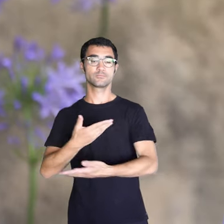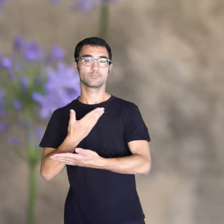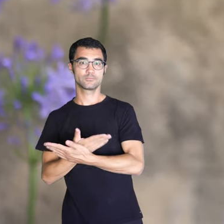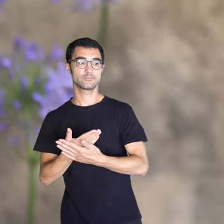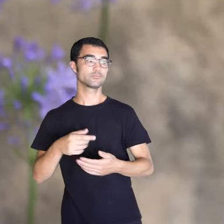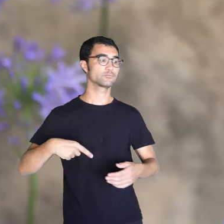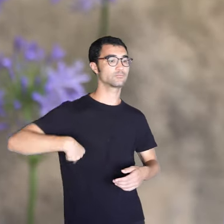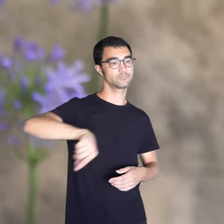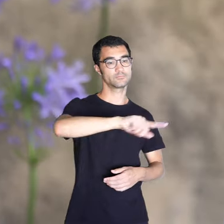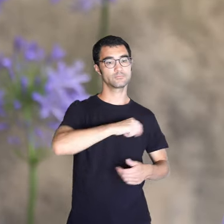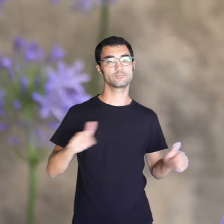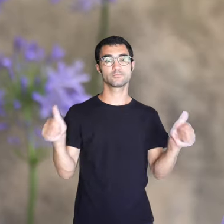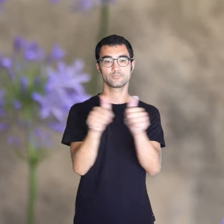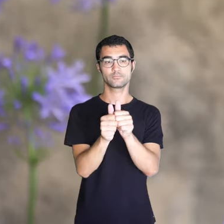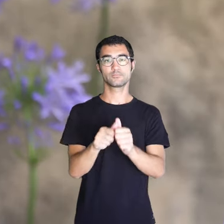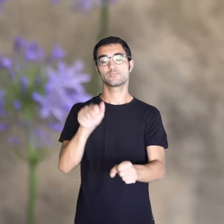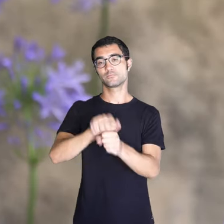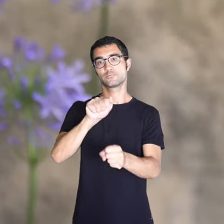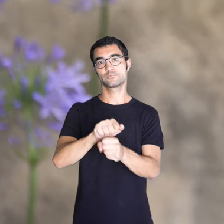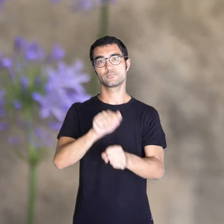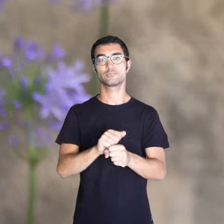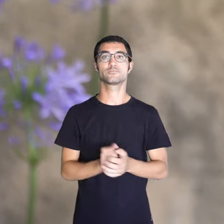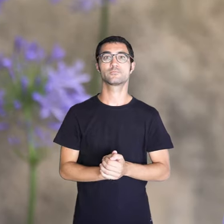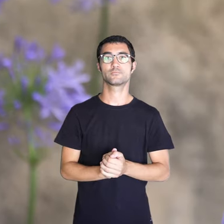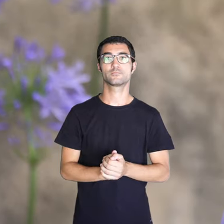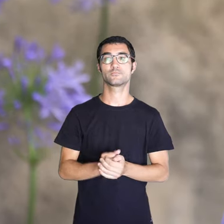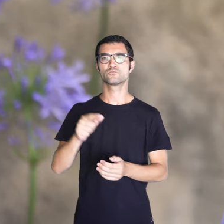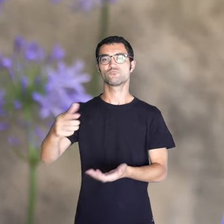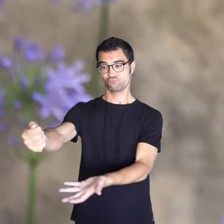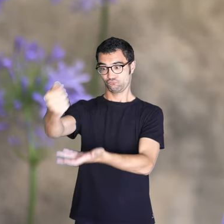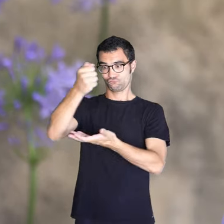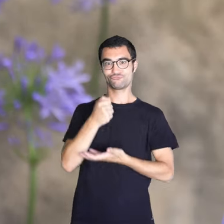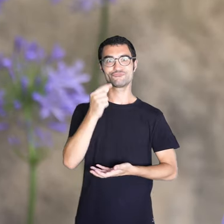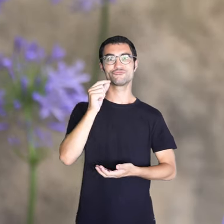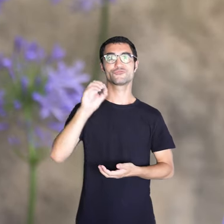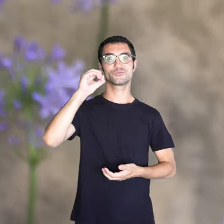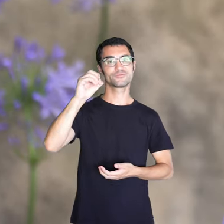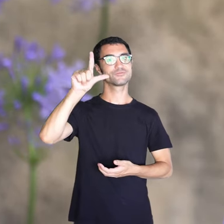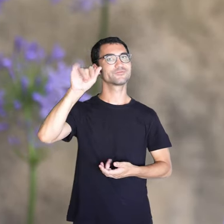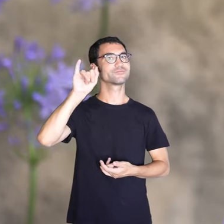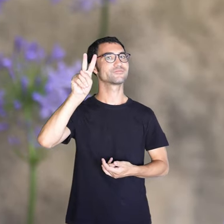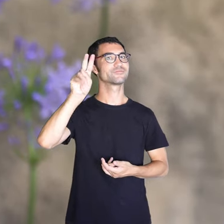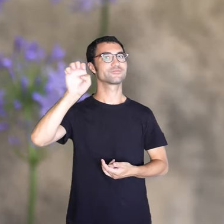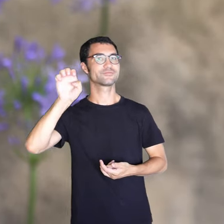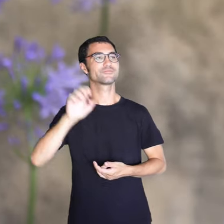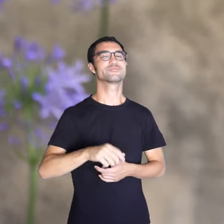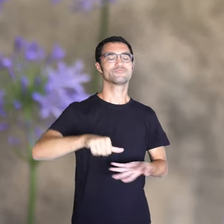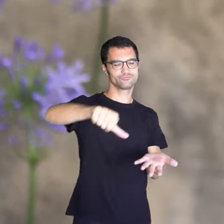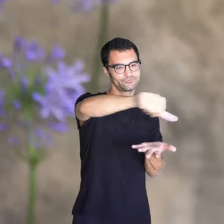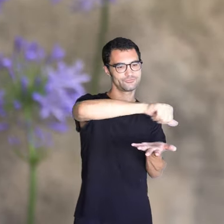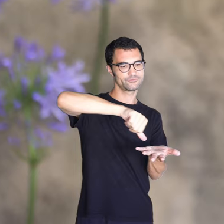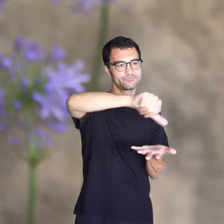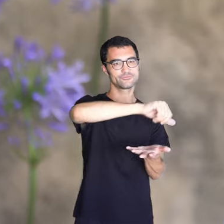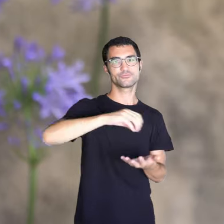I fèiem això, perquè mos traien un bon plat d'olives. I un bon setri d'oli mos traien, i un